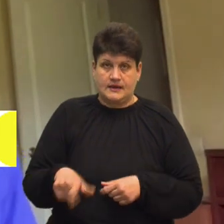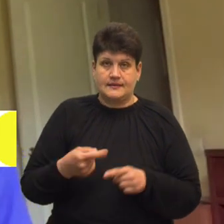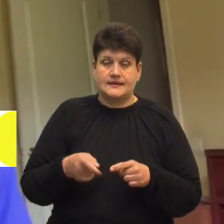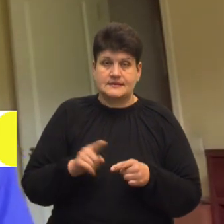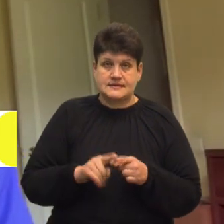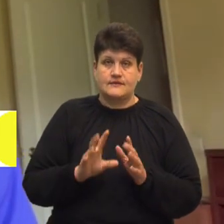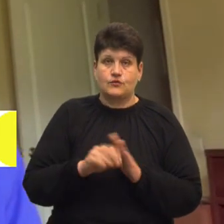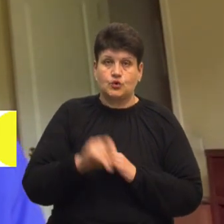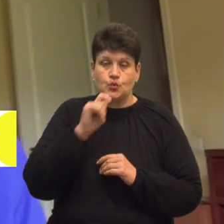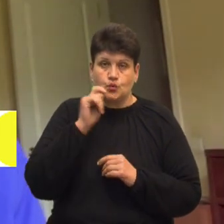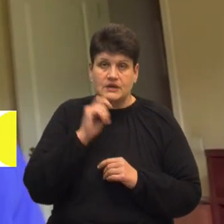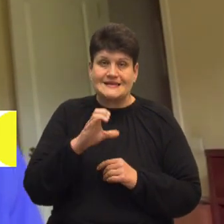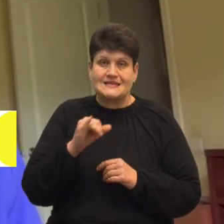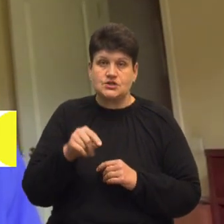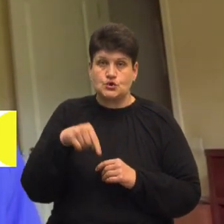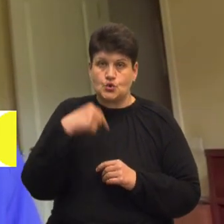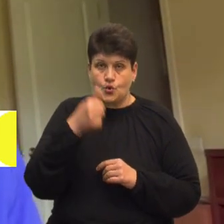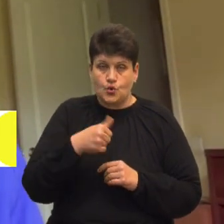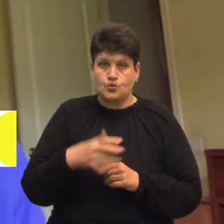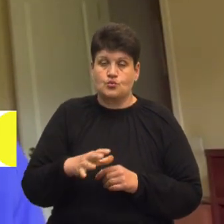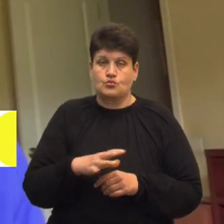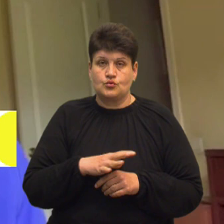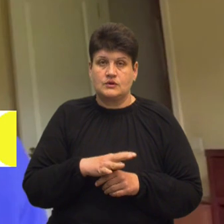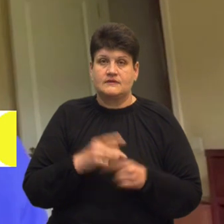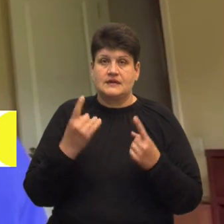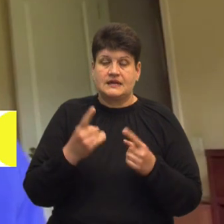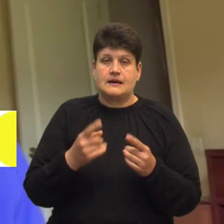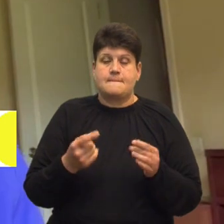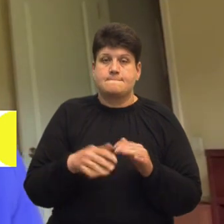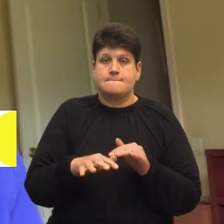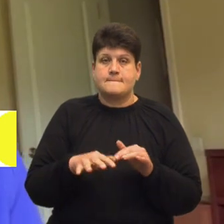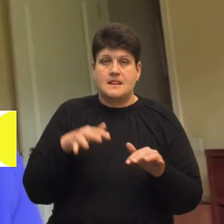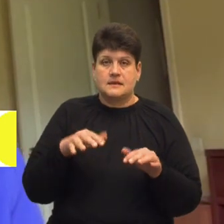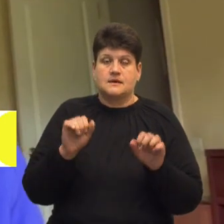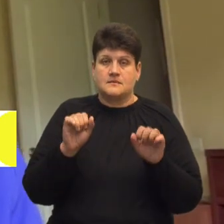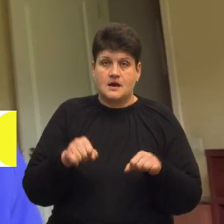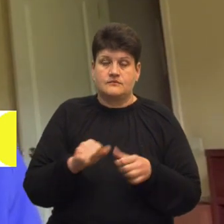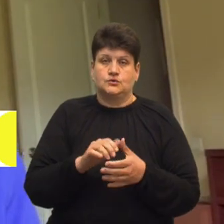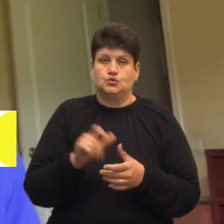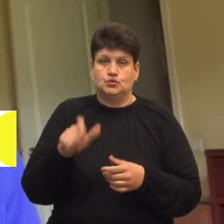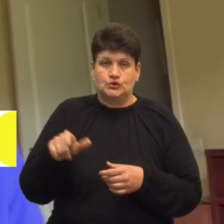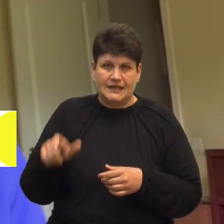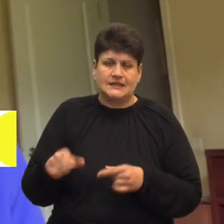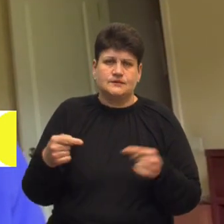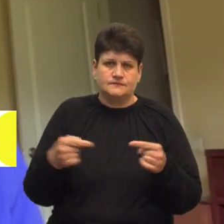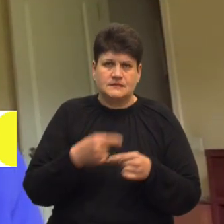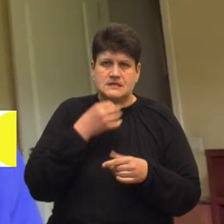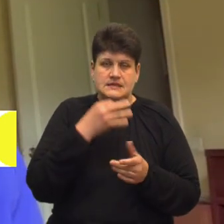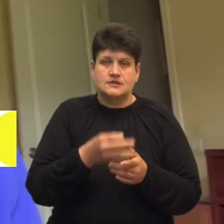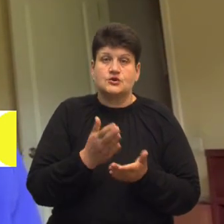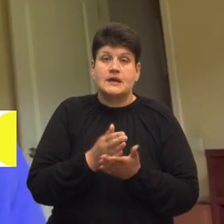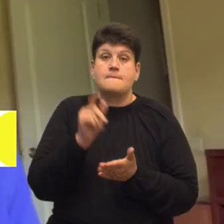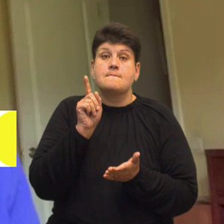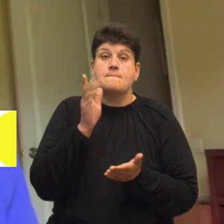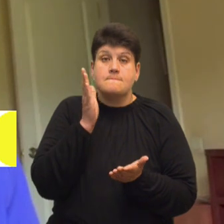Україна. І в січні цього року Велика палата Європейського суду з прав людини, вона чітко зазначила, що є прямий обов